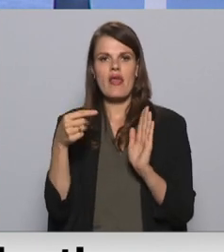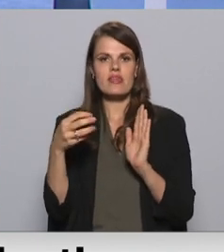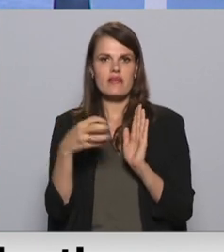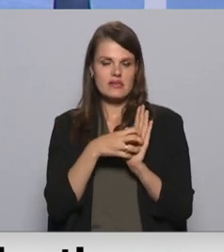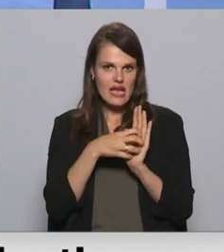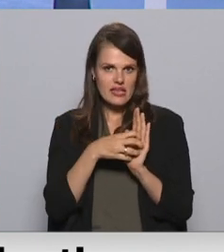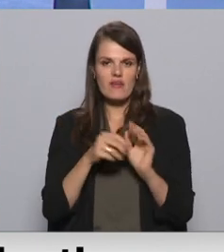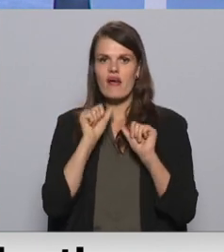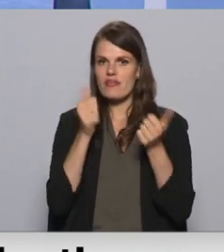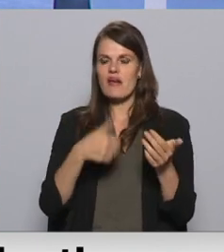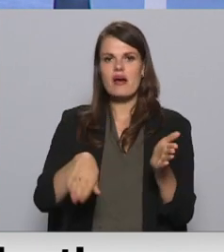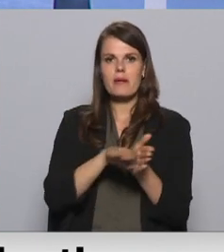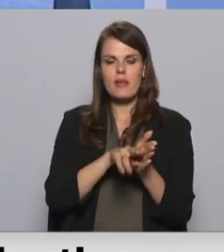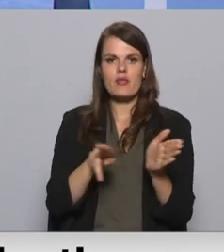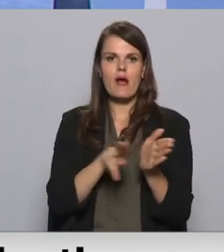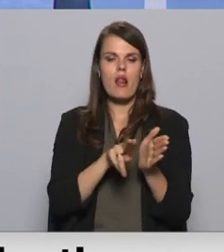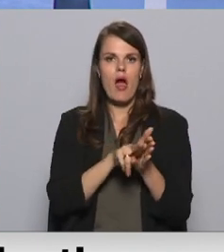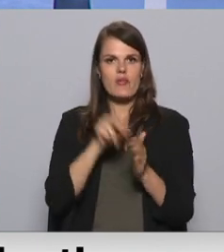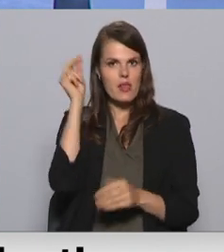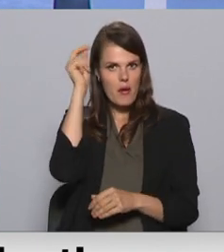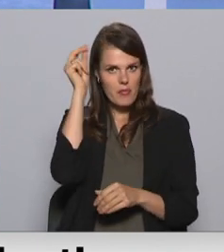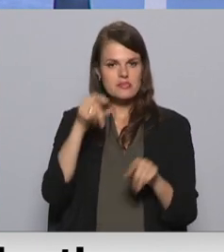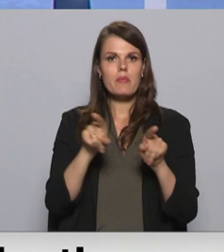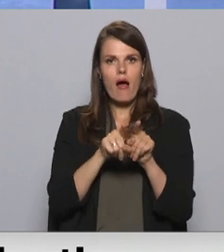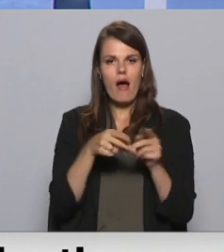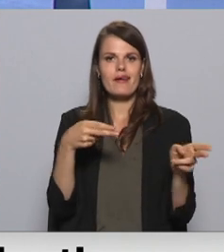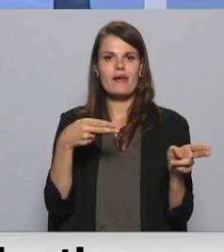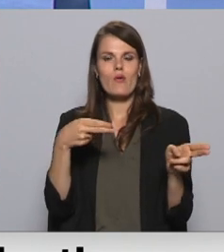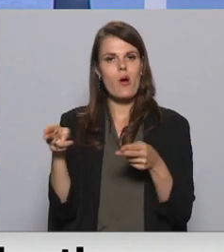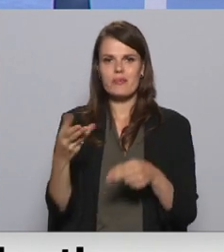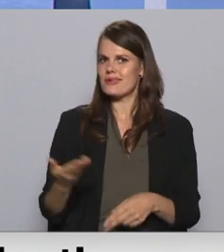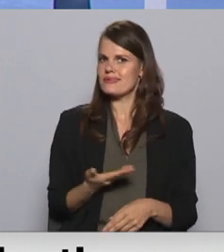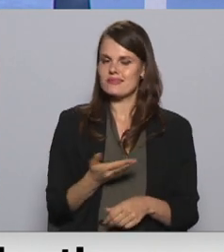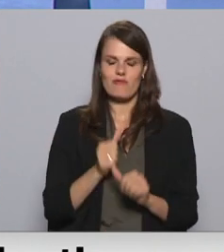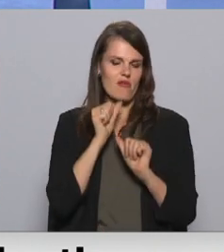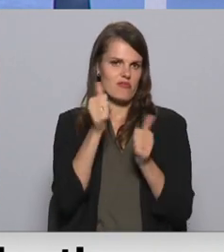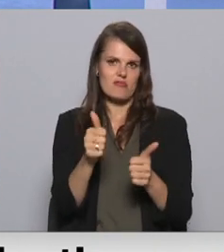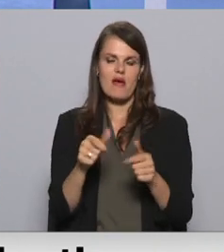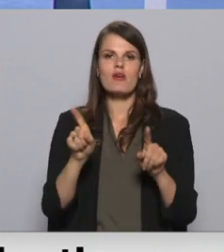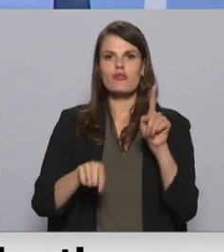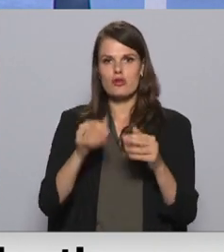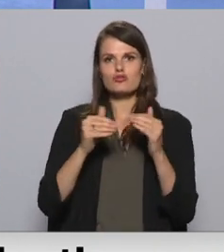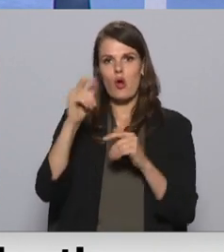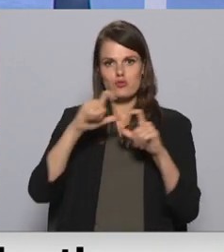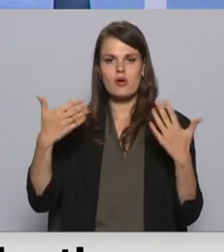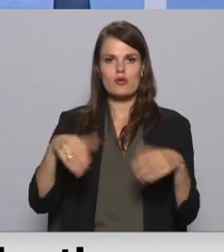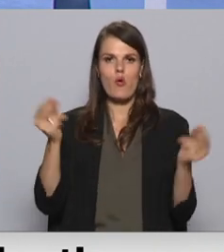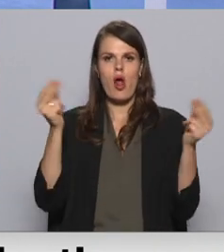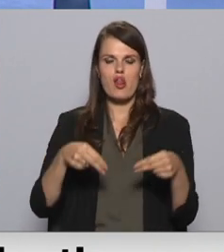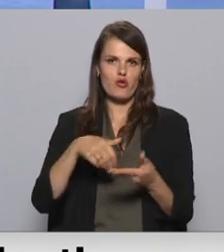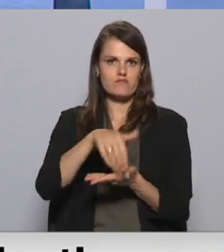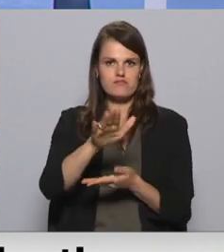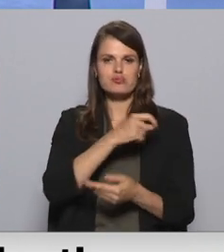piedalīties klātienas mācībās. Tas attiec arī uz dzīvošanu dienestu viesnīcā. Dažas augstskolas jau lauzušas līgumu ar